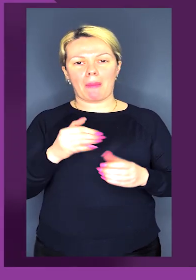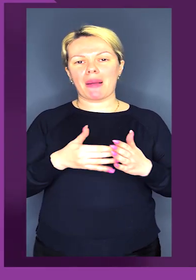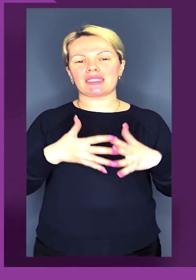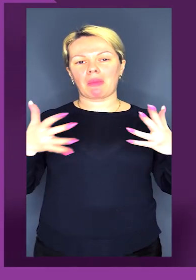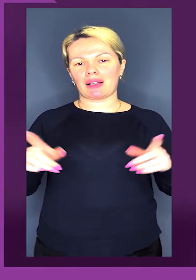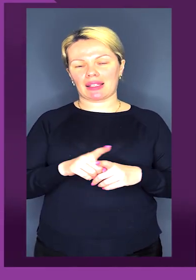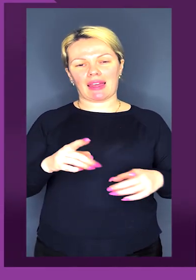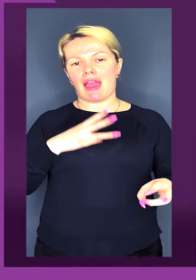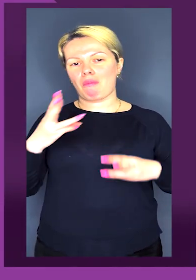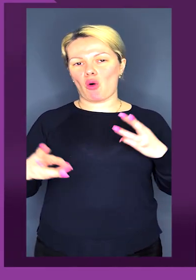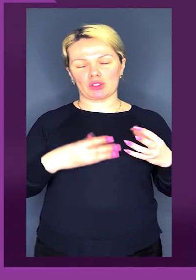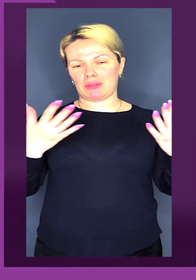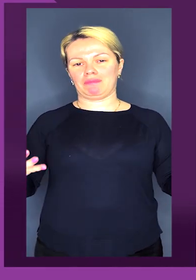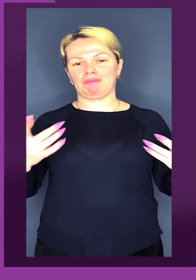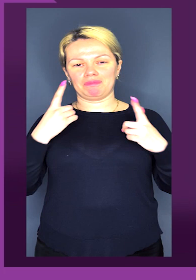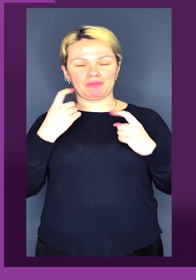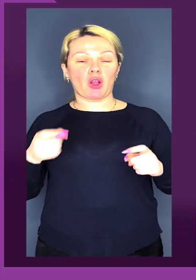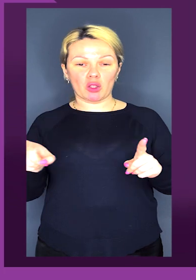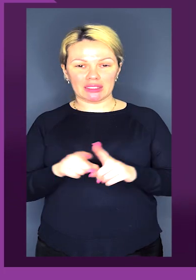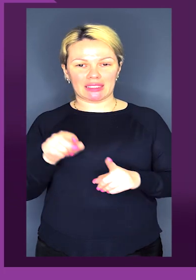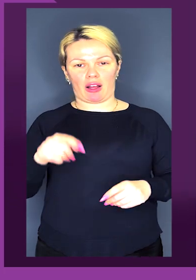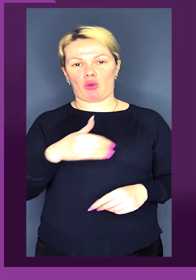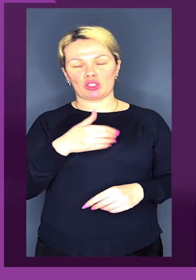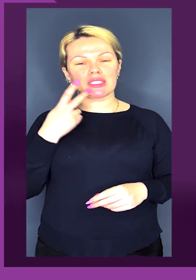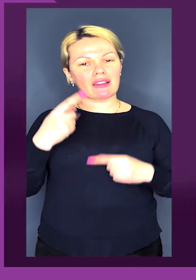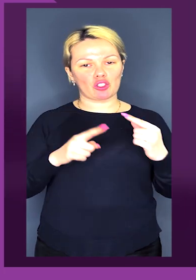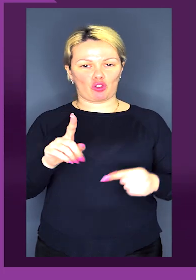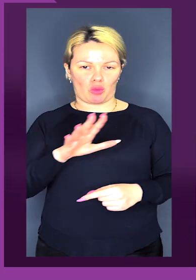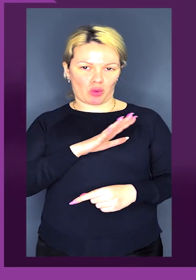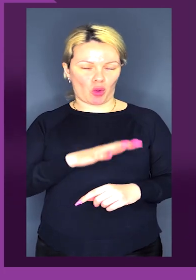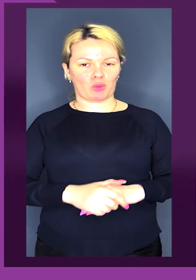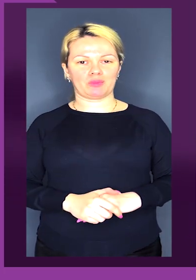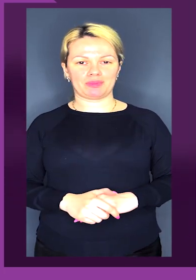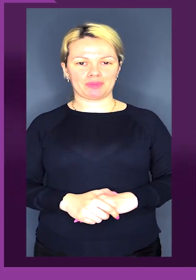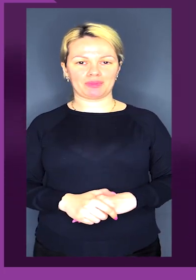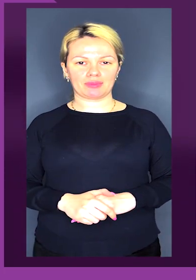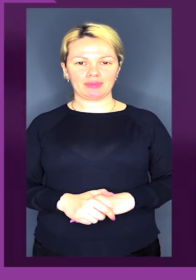просто максимальні такі емоції. Блін, ось так, ось так хочеться завжди, щоб було.